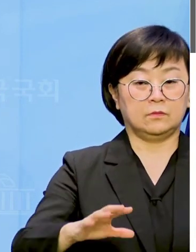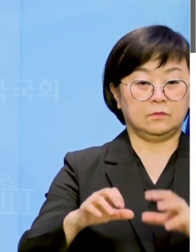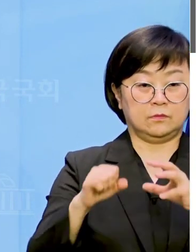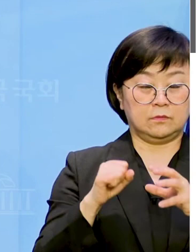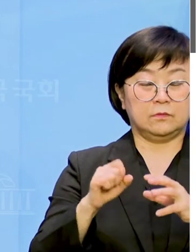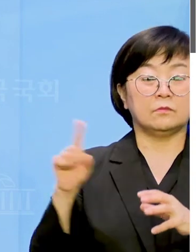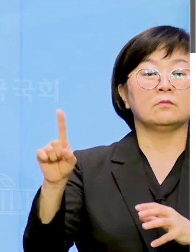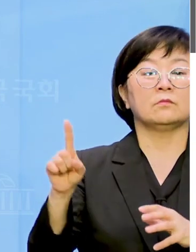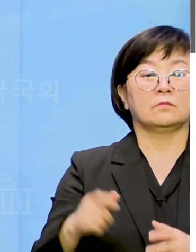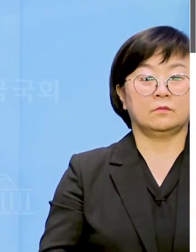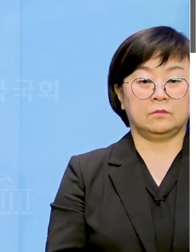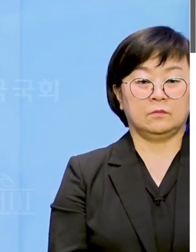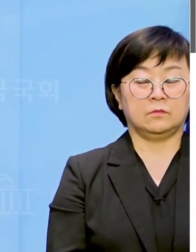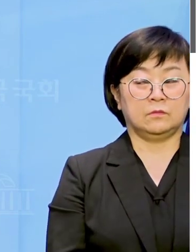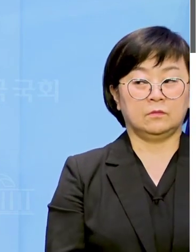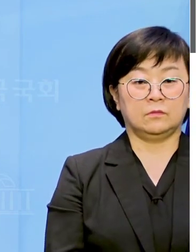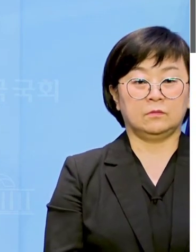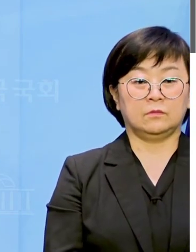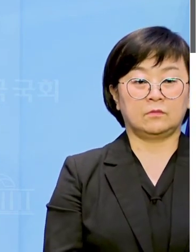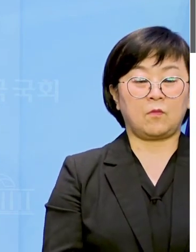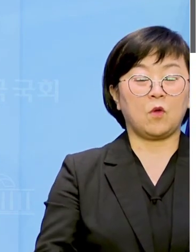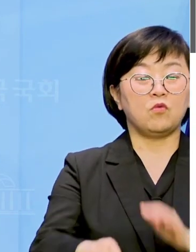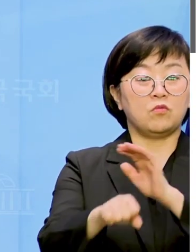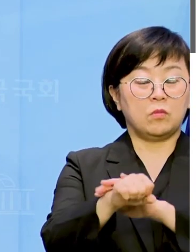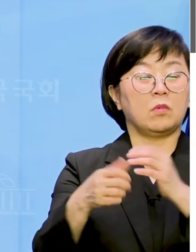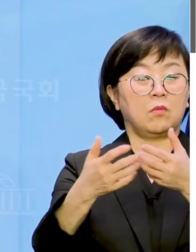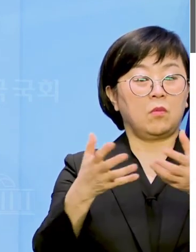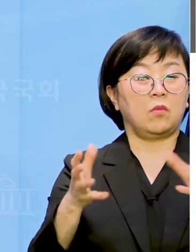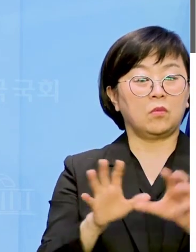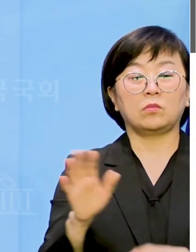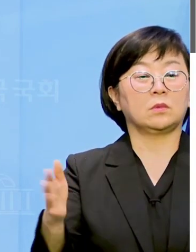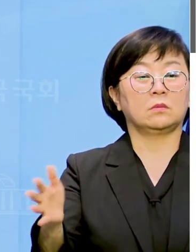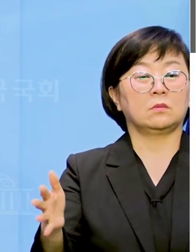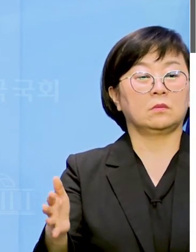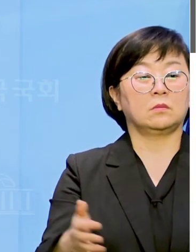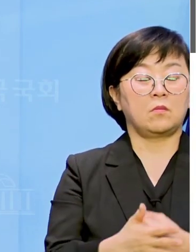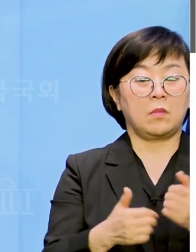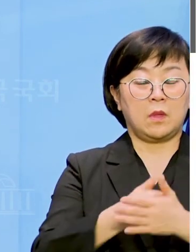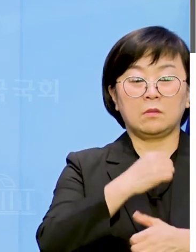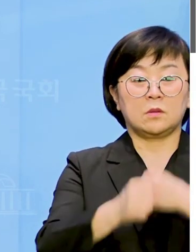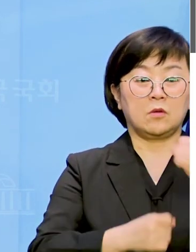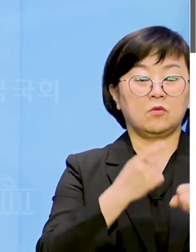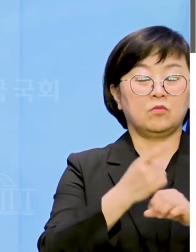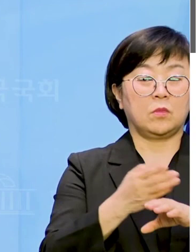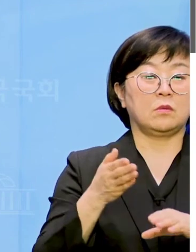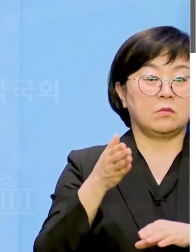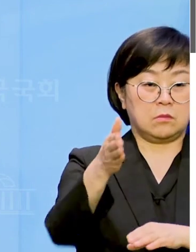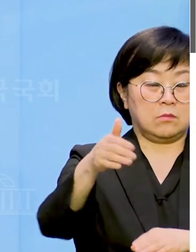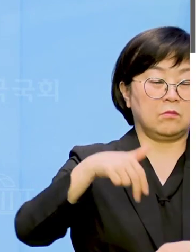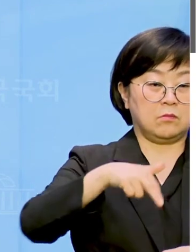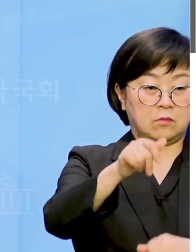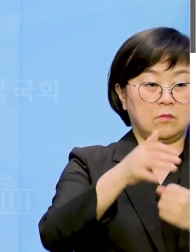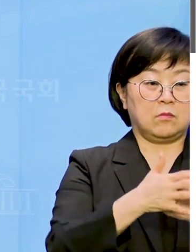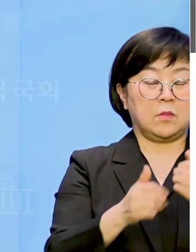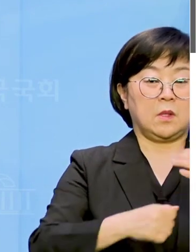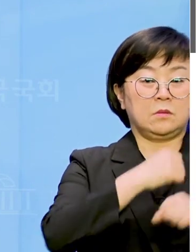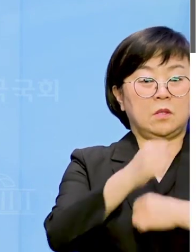국민의힘은 어떻습니까? 우파 공동전선은 고사하고 자유우파의 길을 걷고 있는